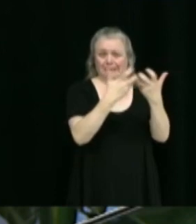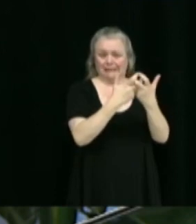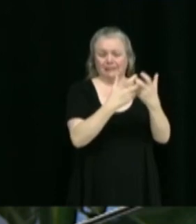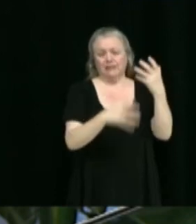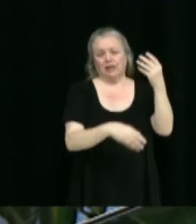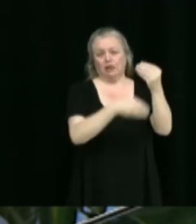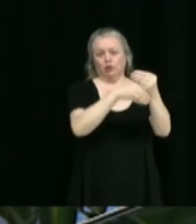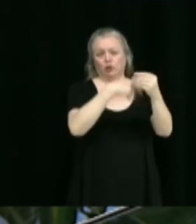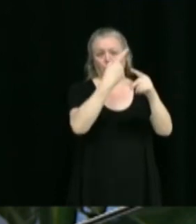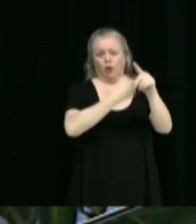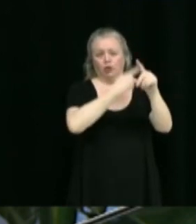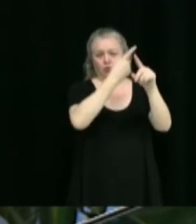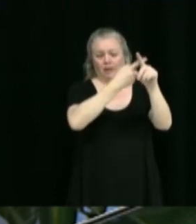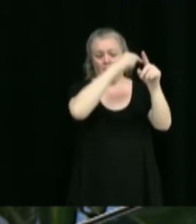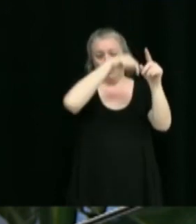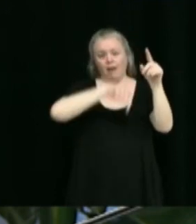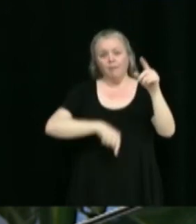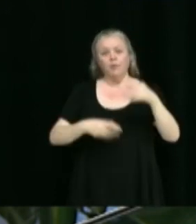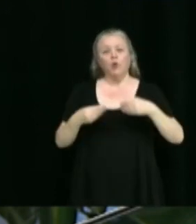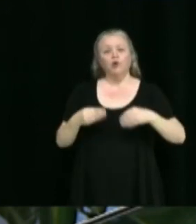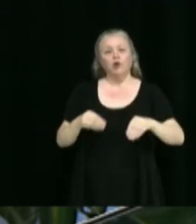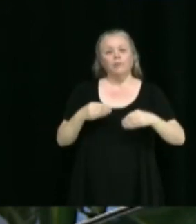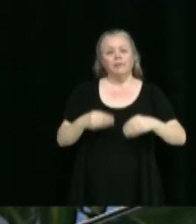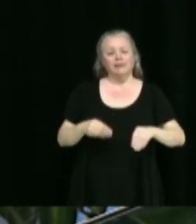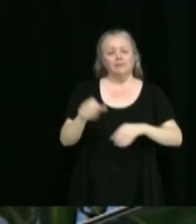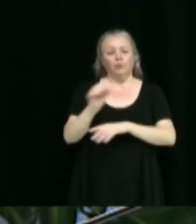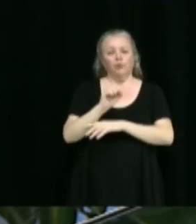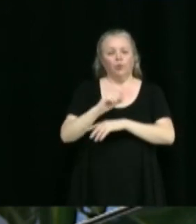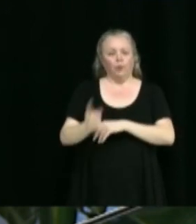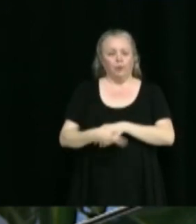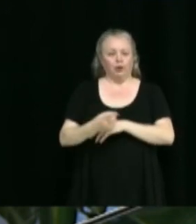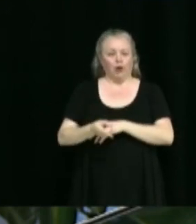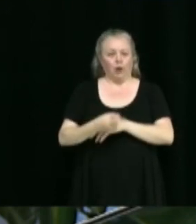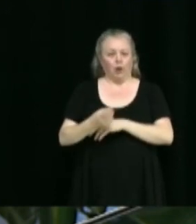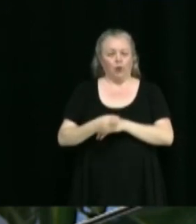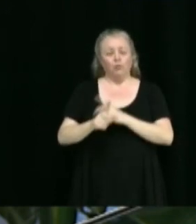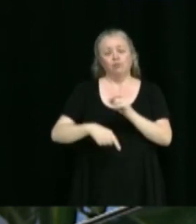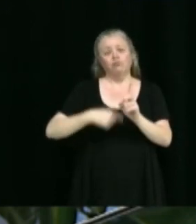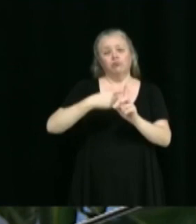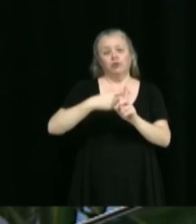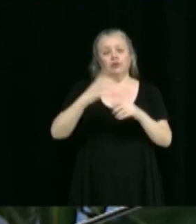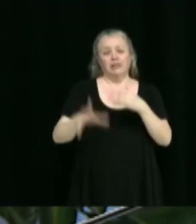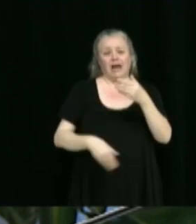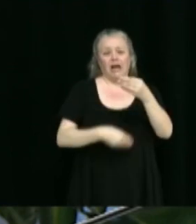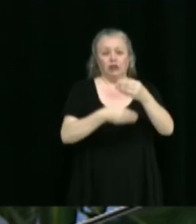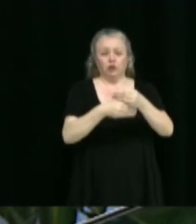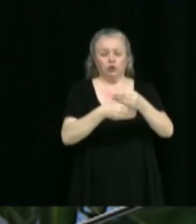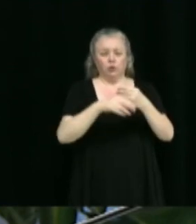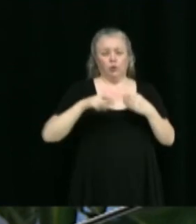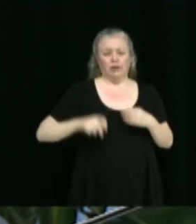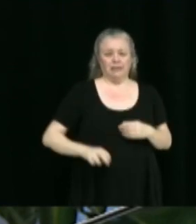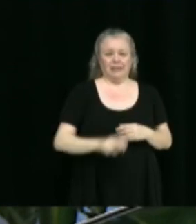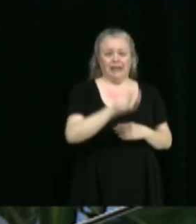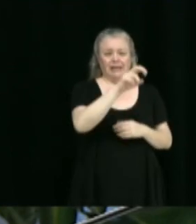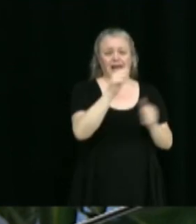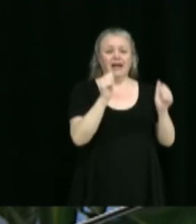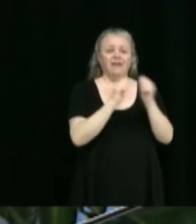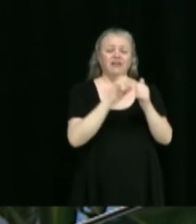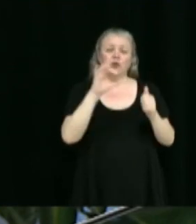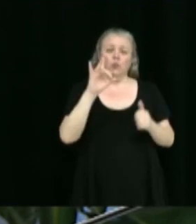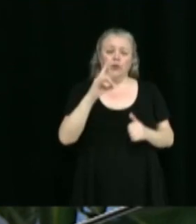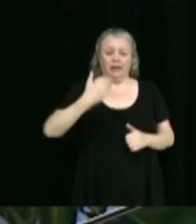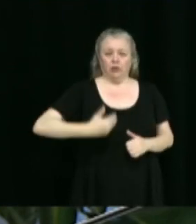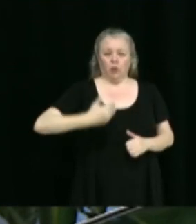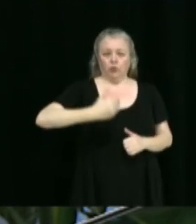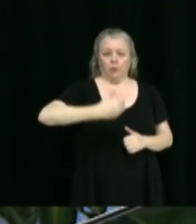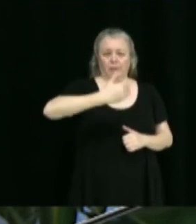commerce lié aux véhicules à moteur ainsi que l'ajout d'un escalier comportant plus de huit contremarches en cours avant. Attendu